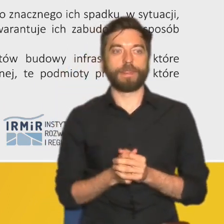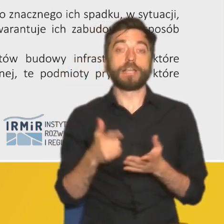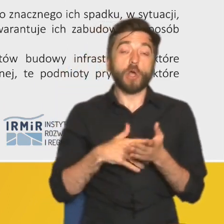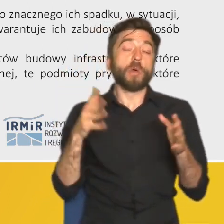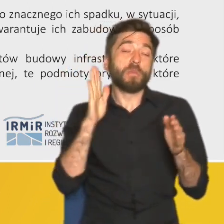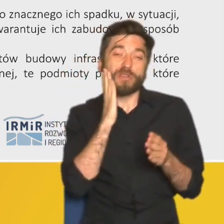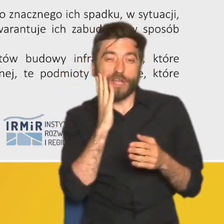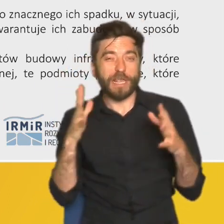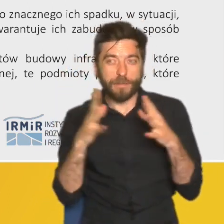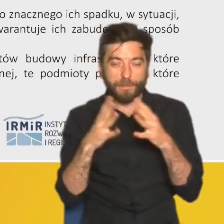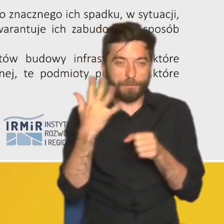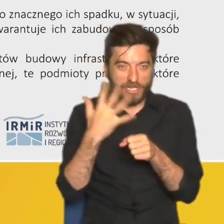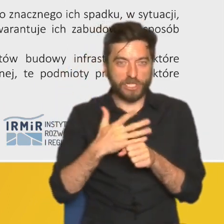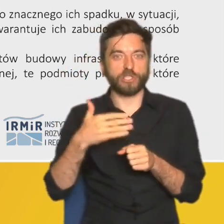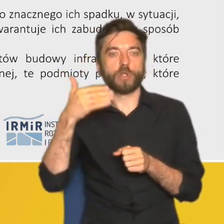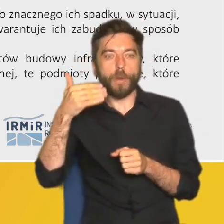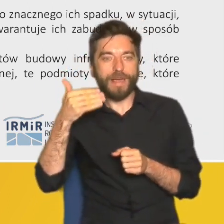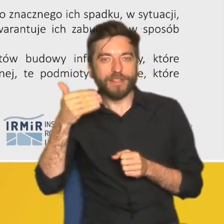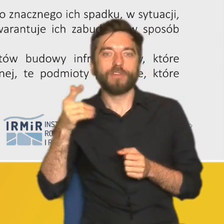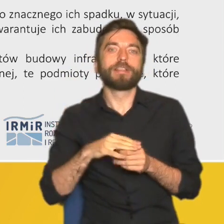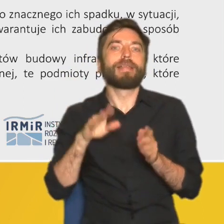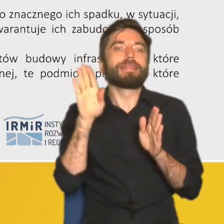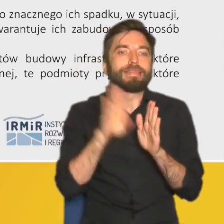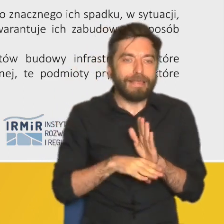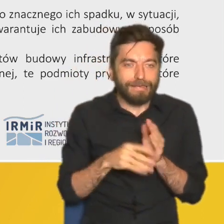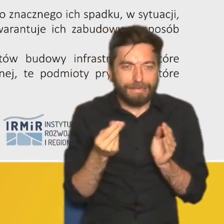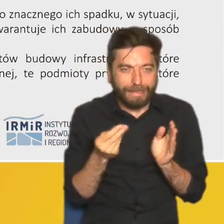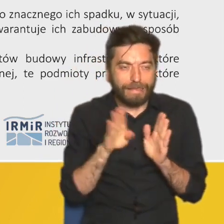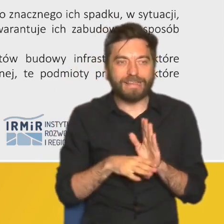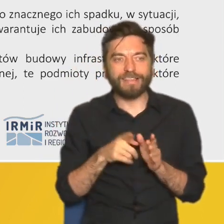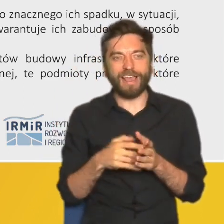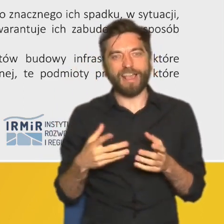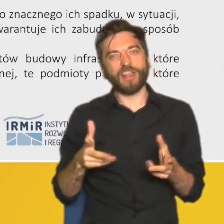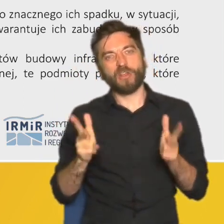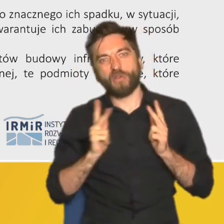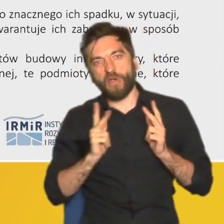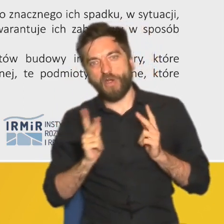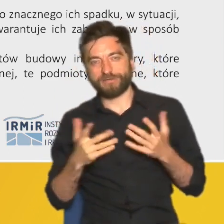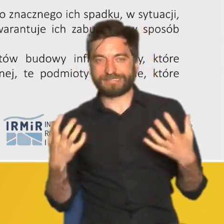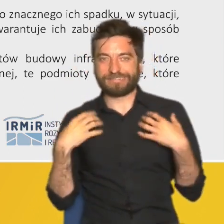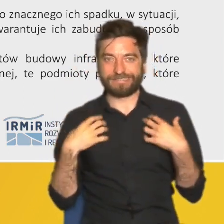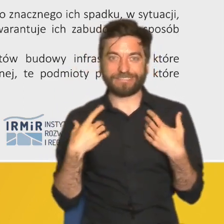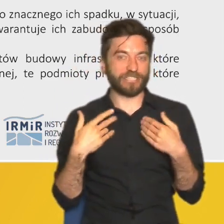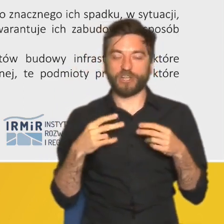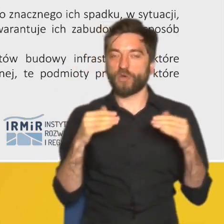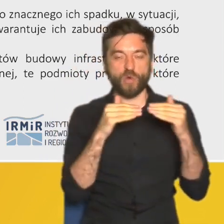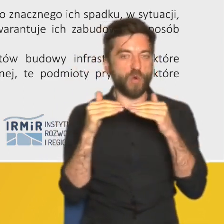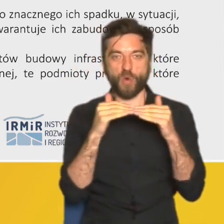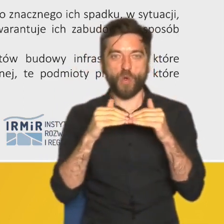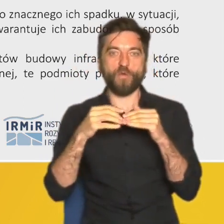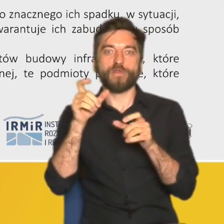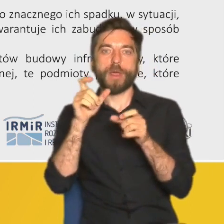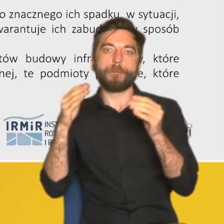-metrowe jest rzeczywiście najtańsze ale jest komfortem życia nieporównywalne z zabudową szeregową czy z zabudową